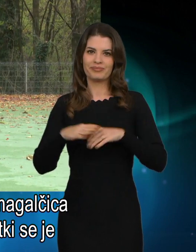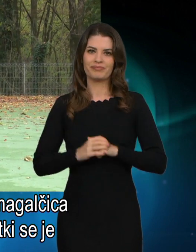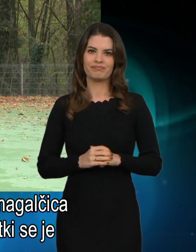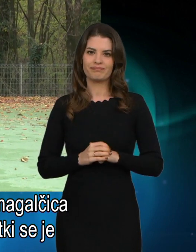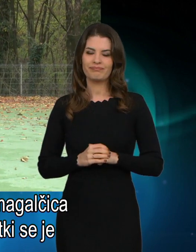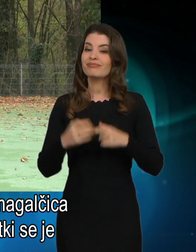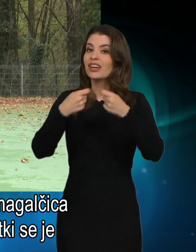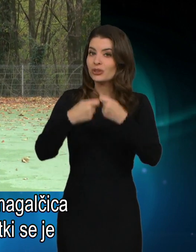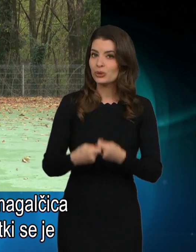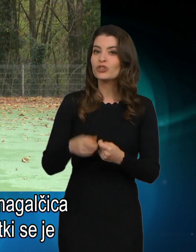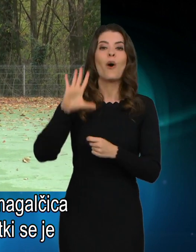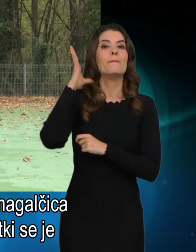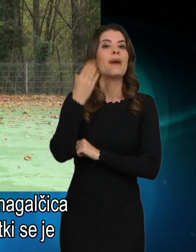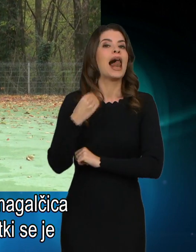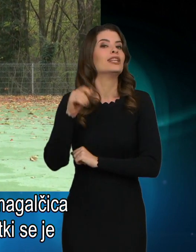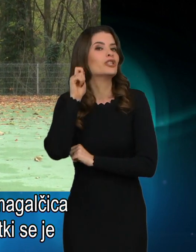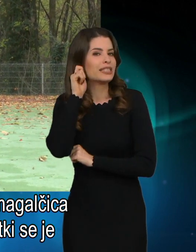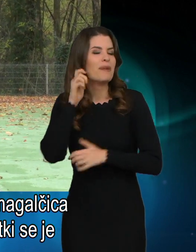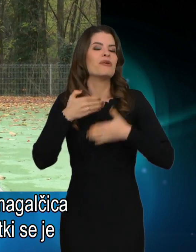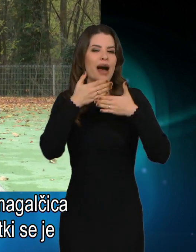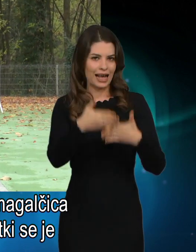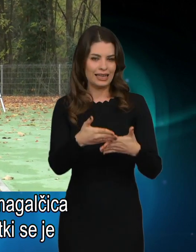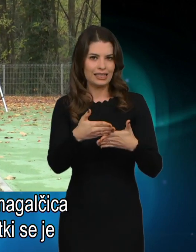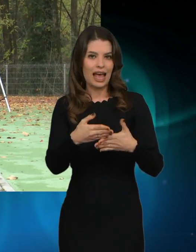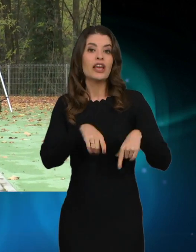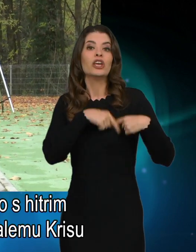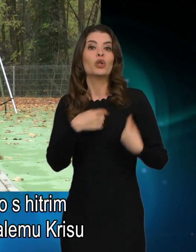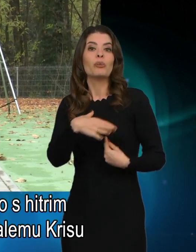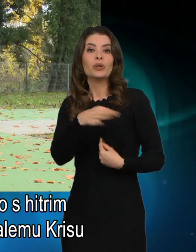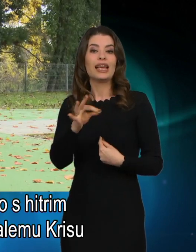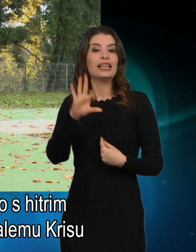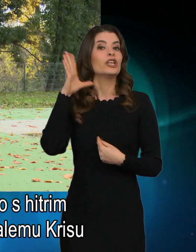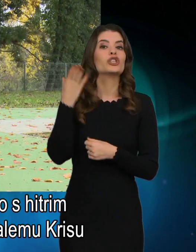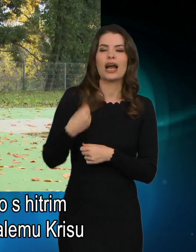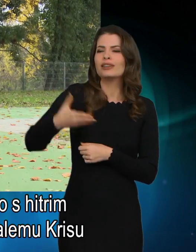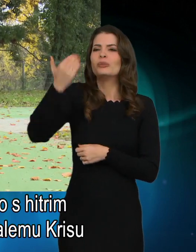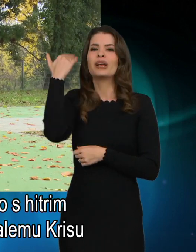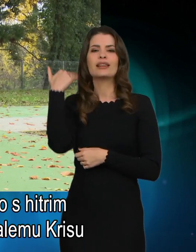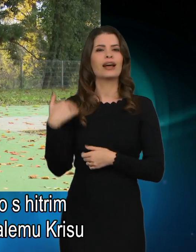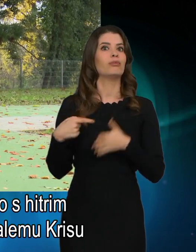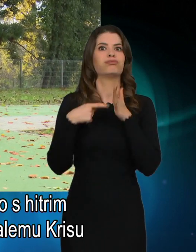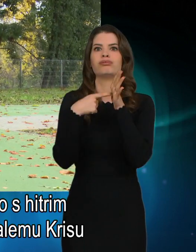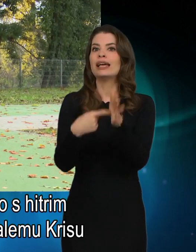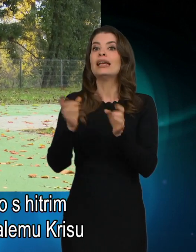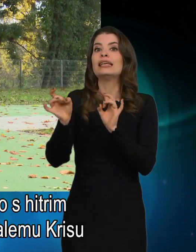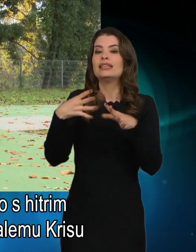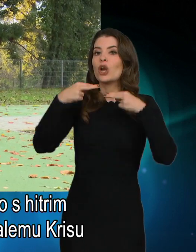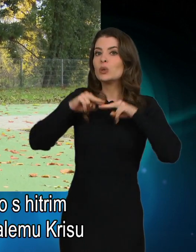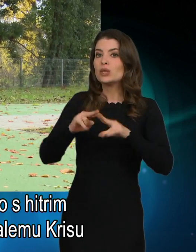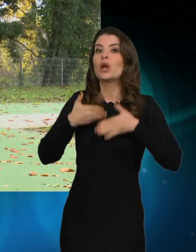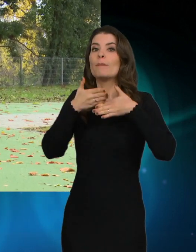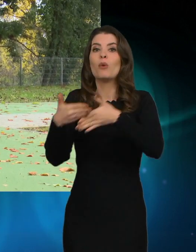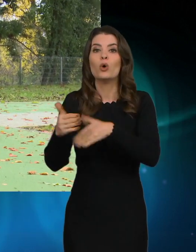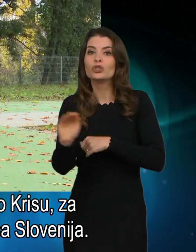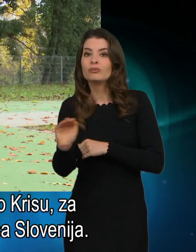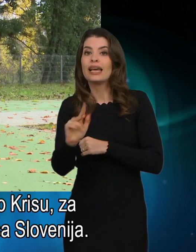Društvo Palčica Pomagalčica in dobrodelni škratki se je v preteklosti izkazalo s hitrim odzivom na pomoč malemu